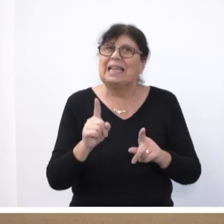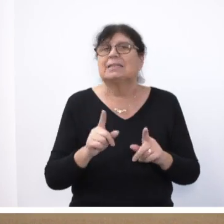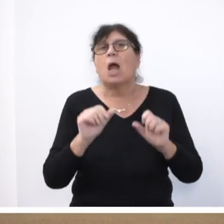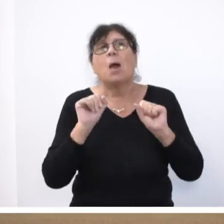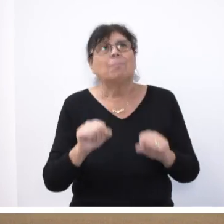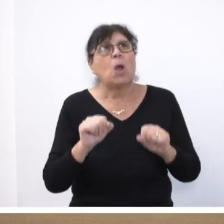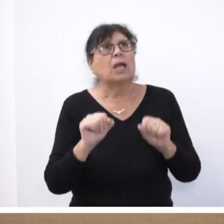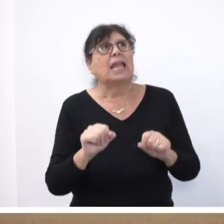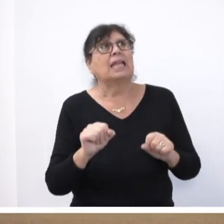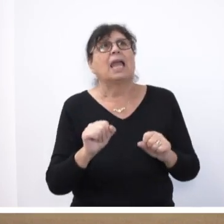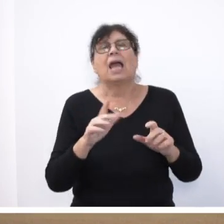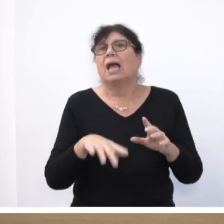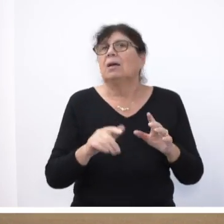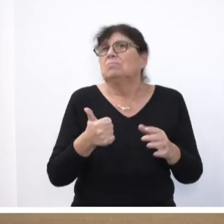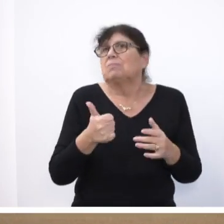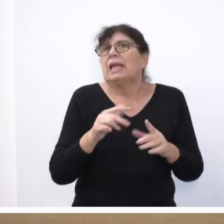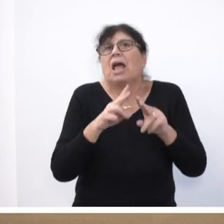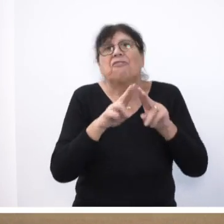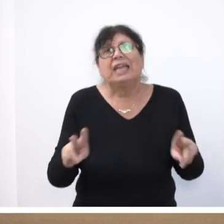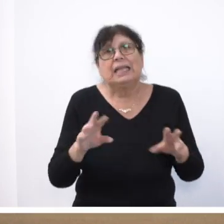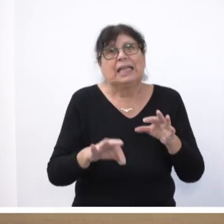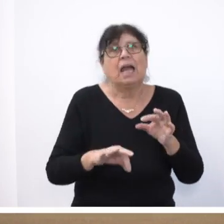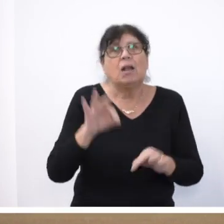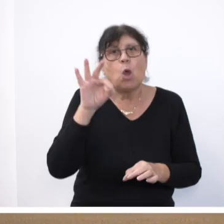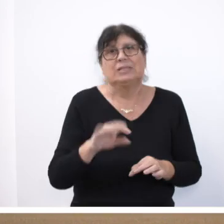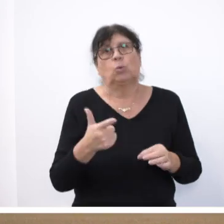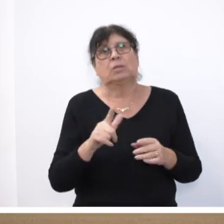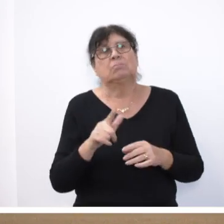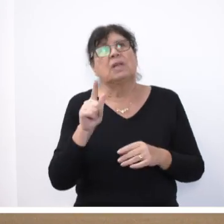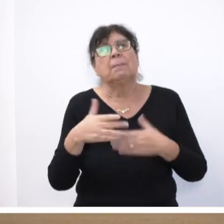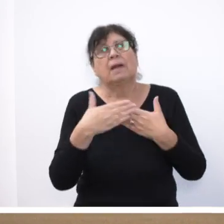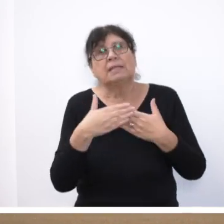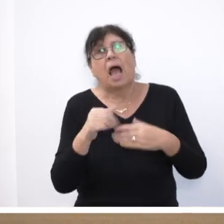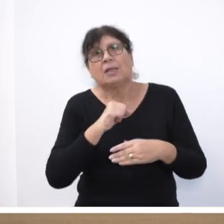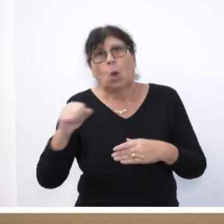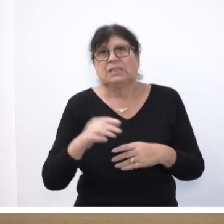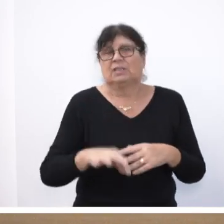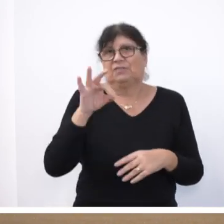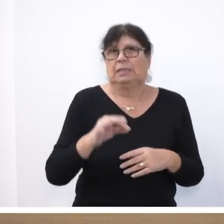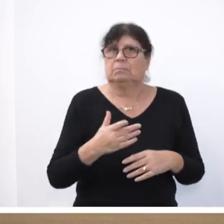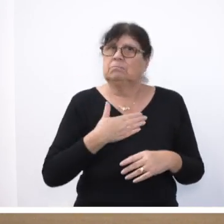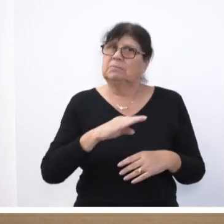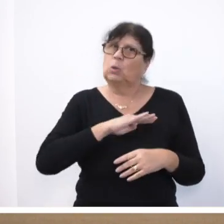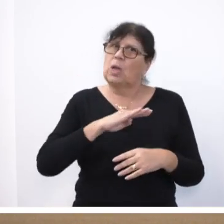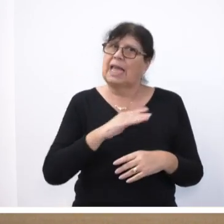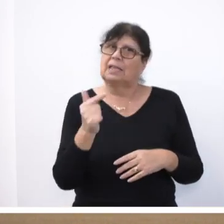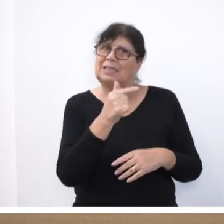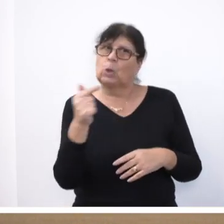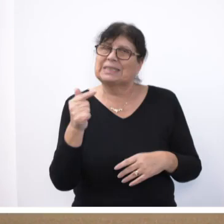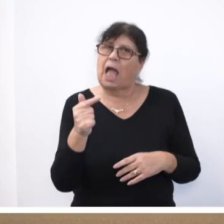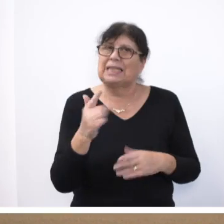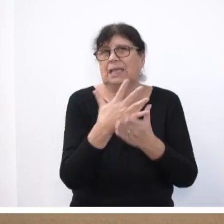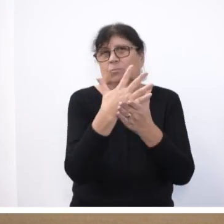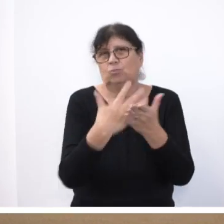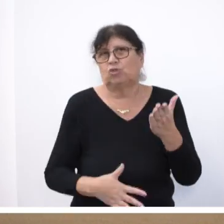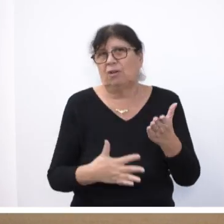eine friedliche Lösung im Nahen Osten zum Beispiel zu finden. Mein Kollege Toskani hat das sehr scharf